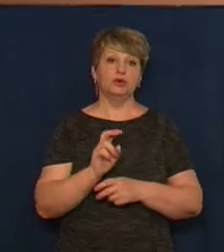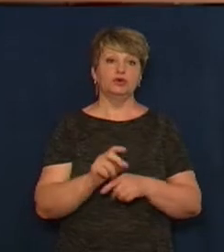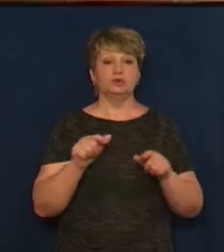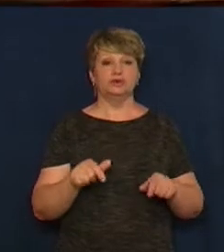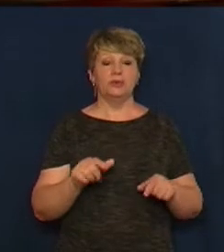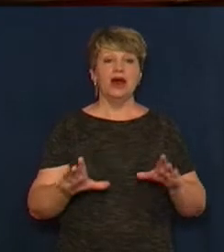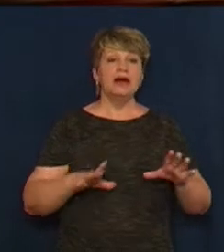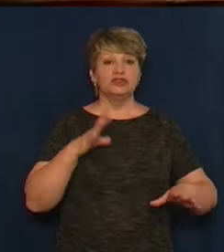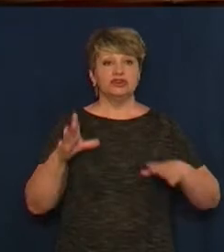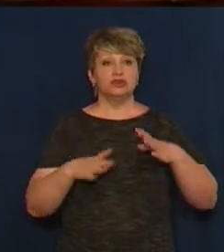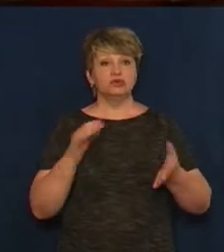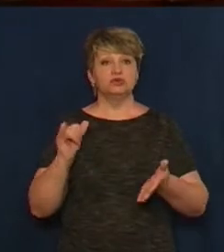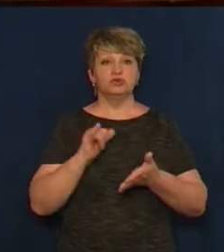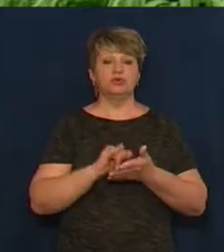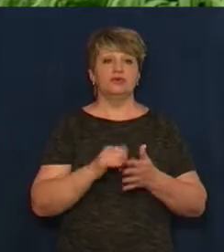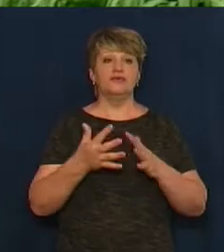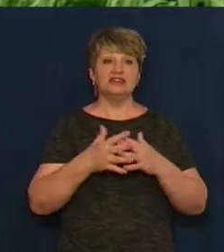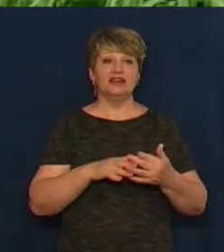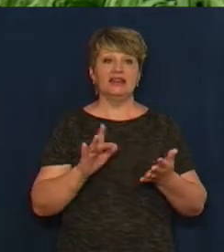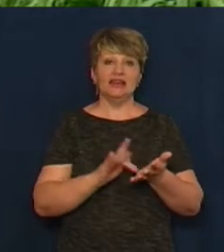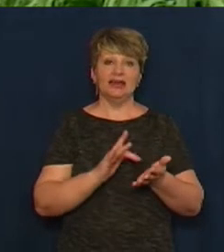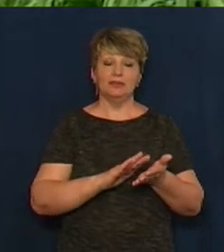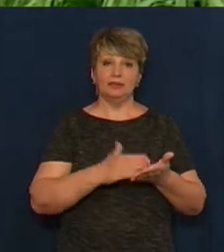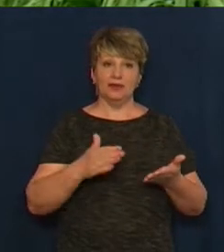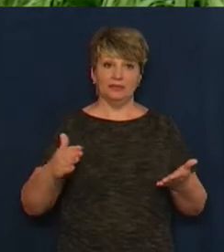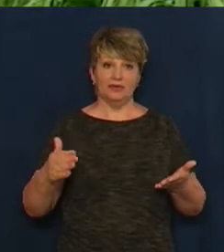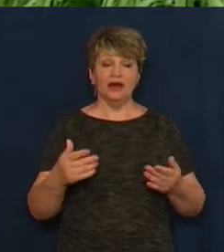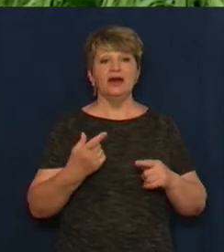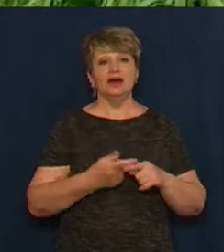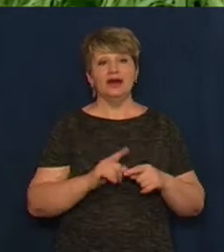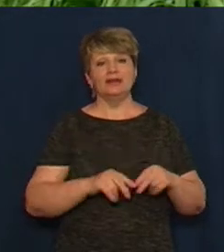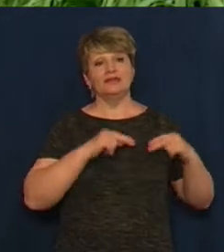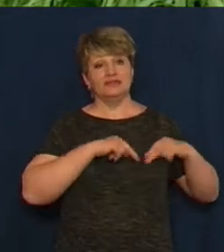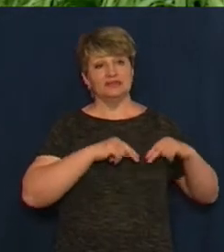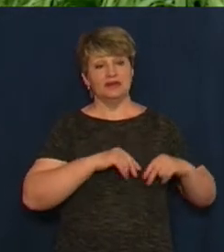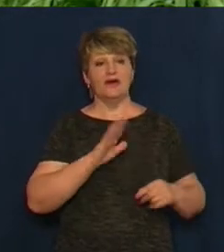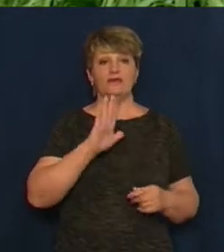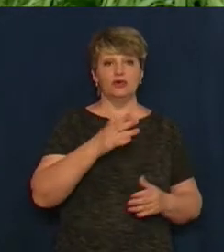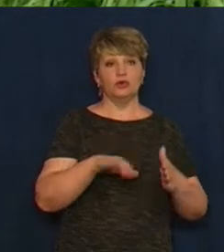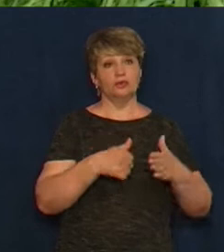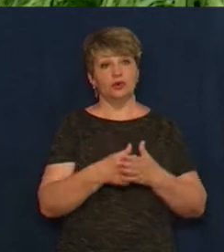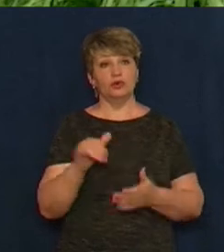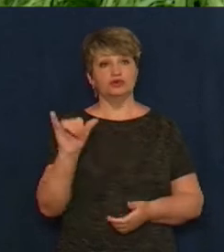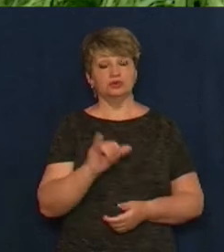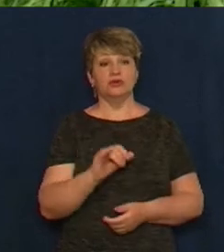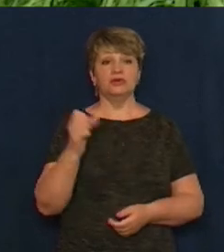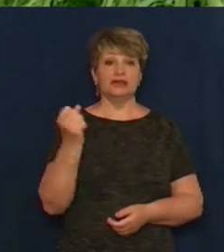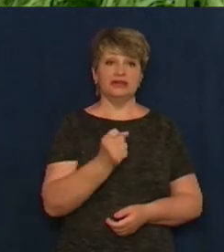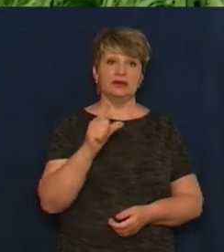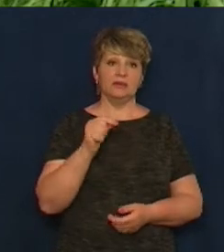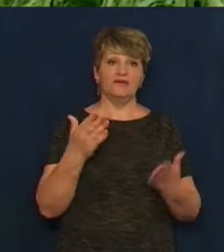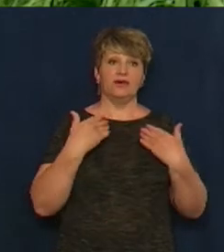Тренажери встановили у сільській бібліотеці. Фітнес-бібліотека у Моронцях працює із вівторка по суботу, неділя і понеділок. Вихідний